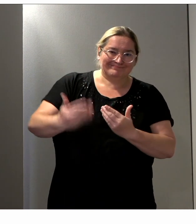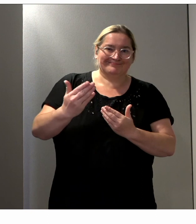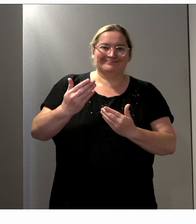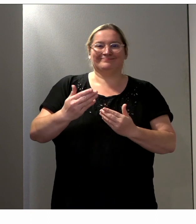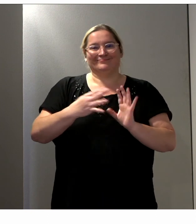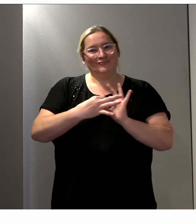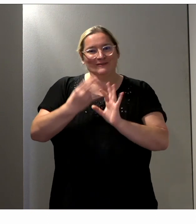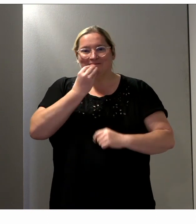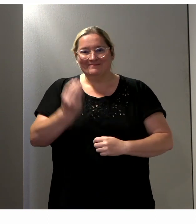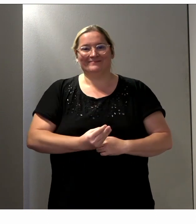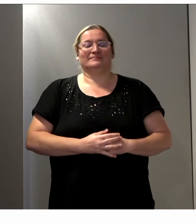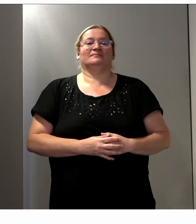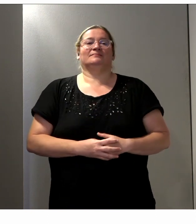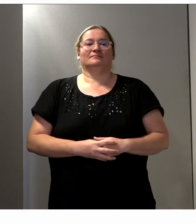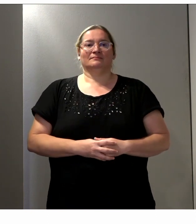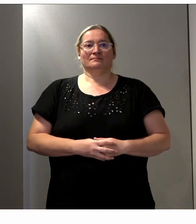d'été.